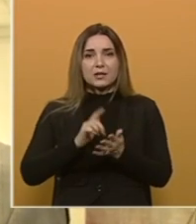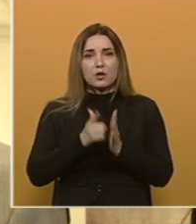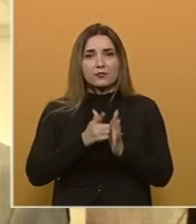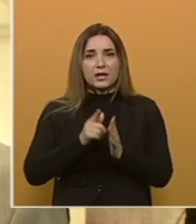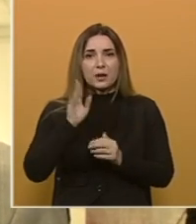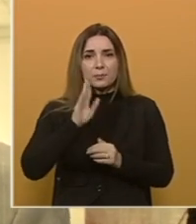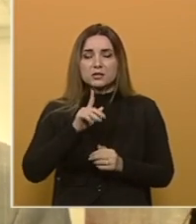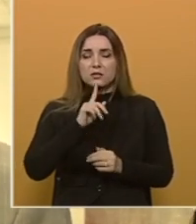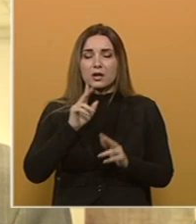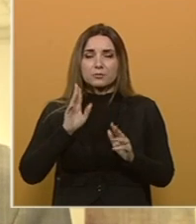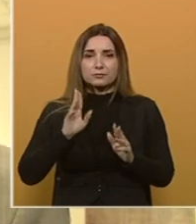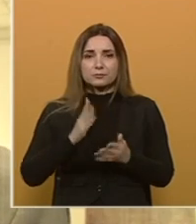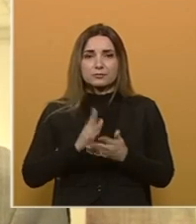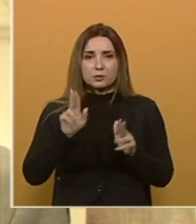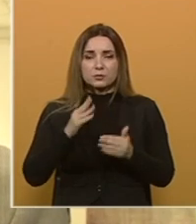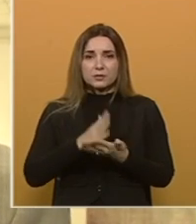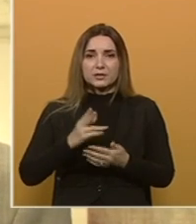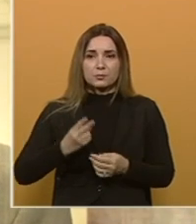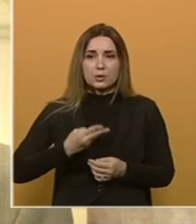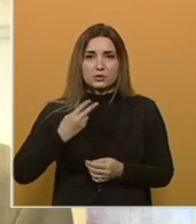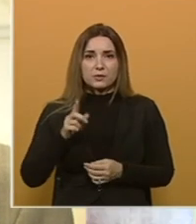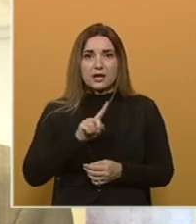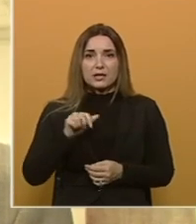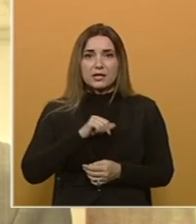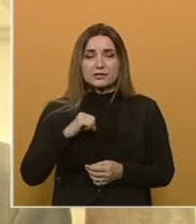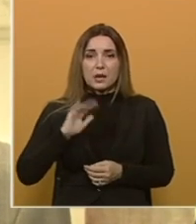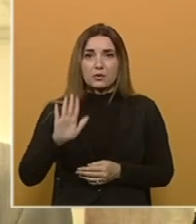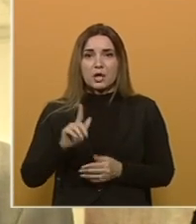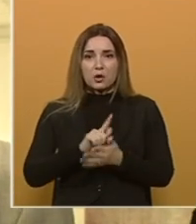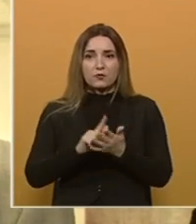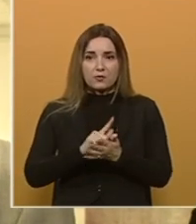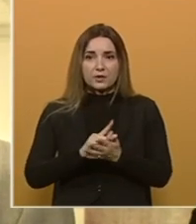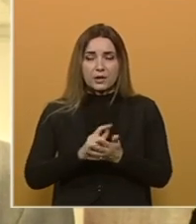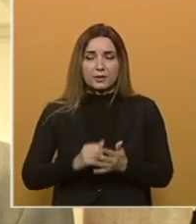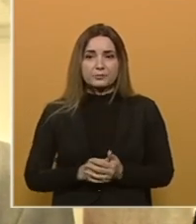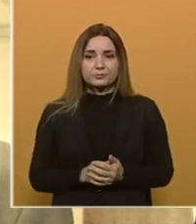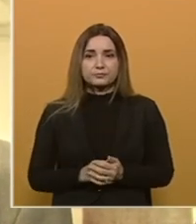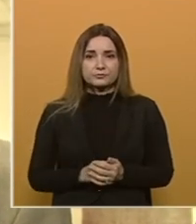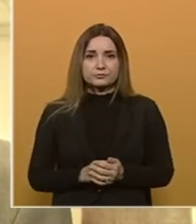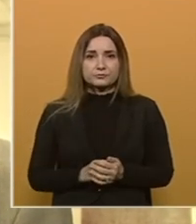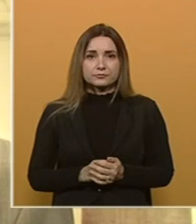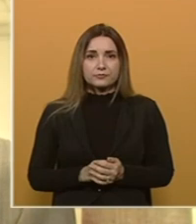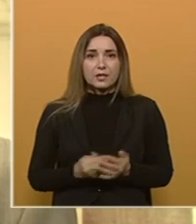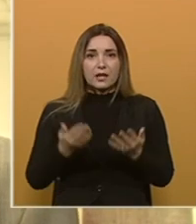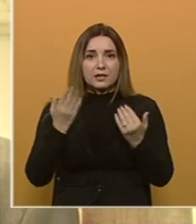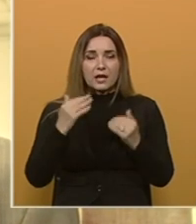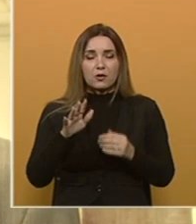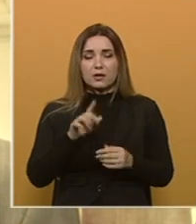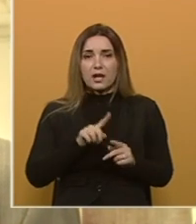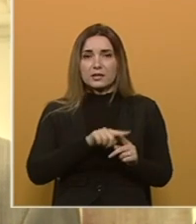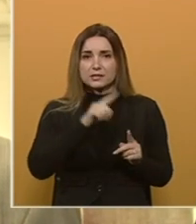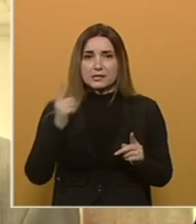moramo biti ponosni. Ne samo na Kulina Bana i njegovo vrijeme, prema da je to kada je se od Kulina Bana i dobrije dan, nego cijelo